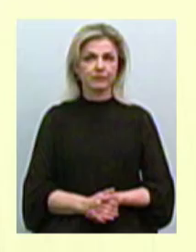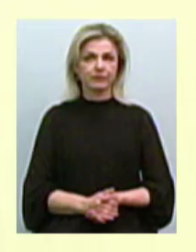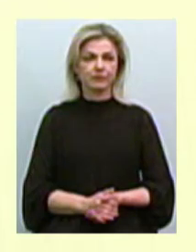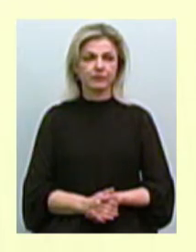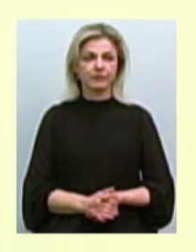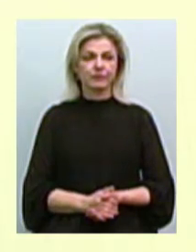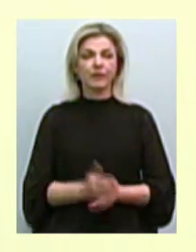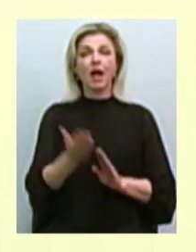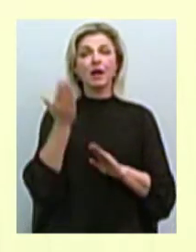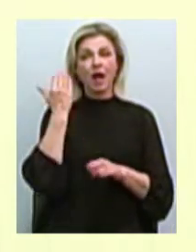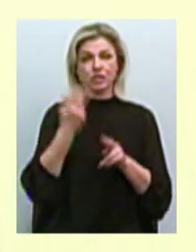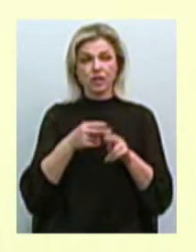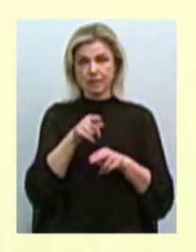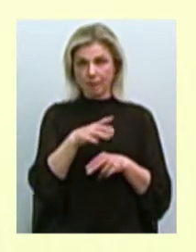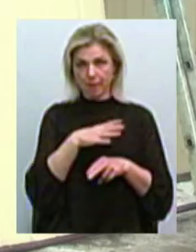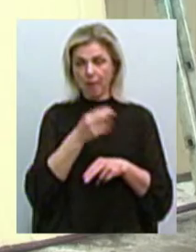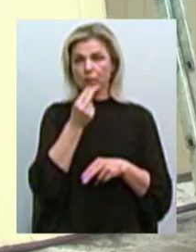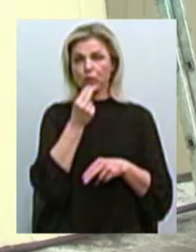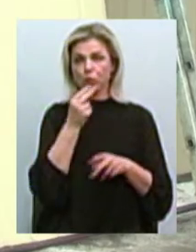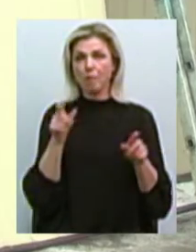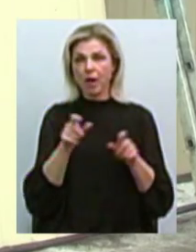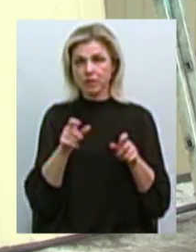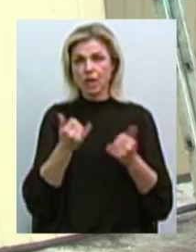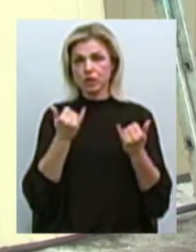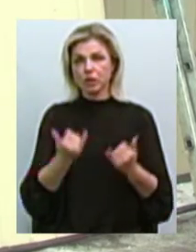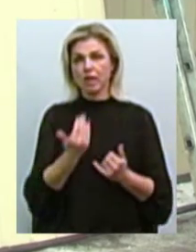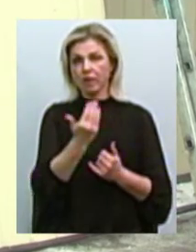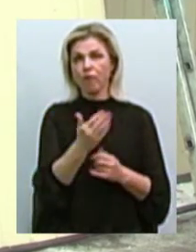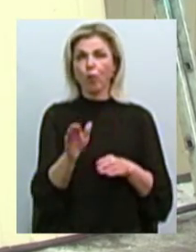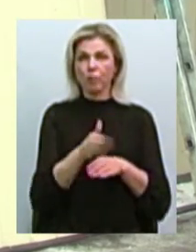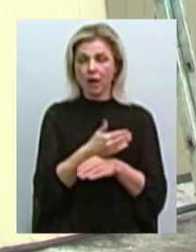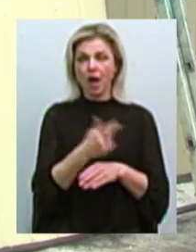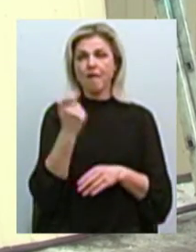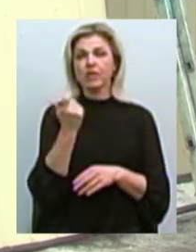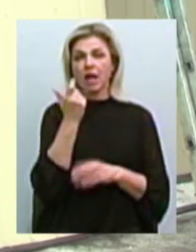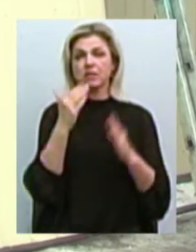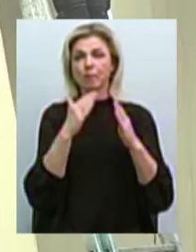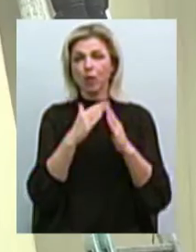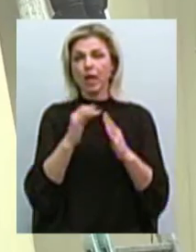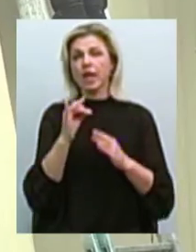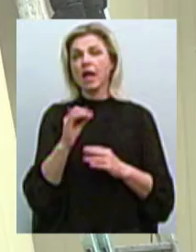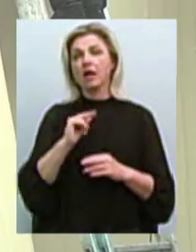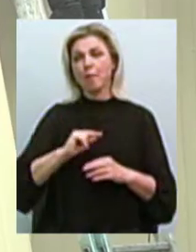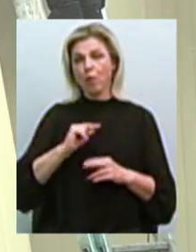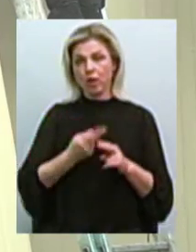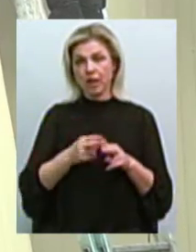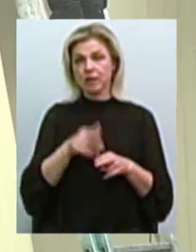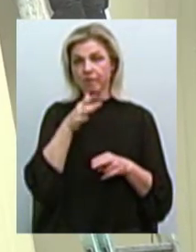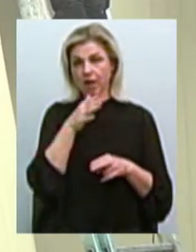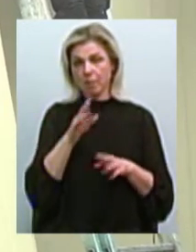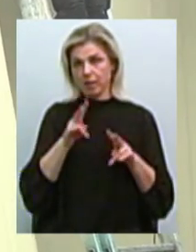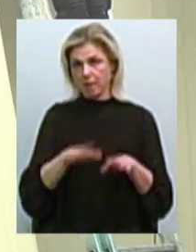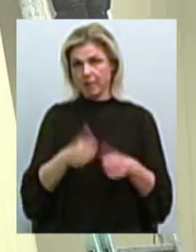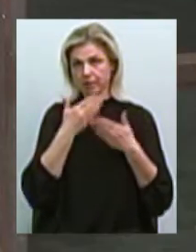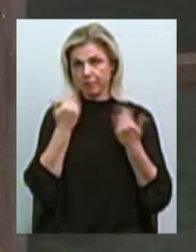Раніше це був продуктовий магазин. Тепер його зносять. Власника споруди, ані співробітників, в цей час на місці не було.